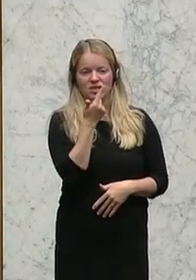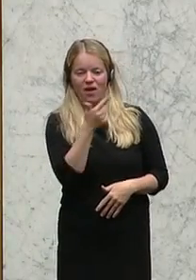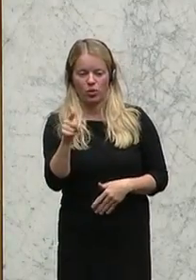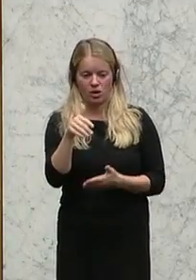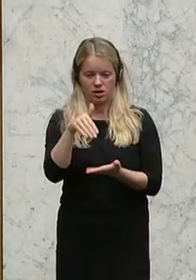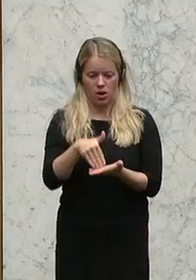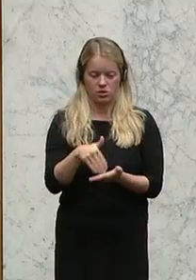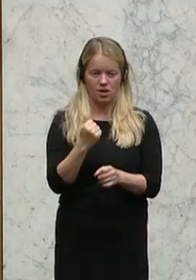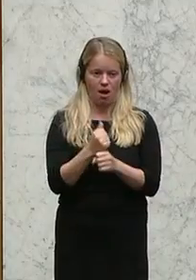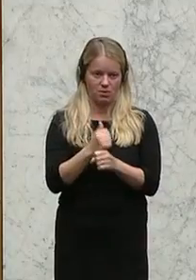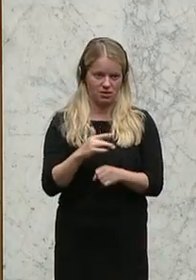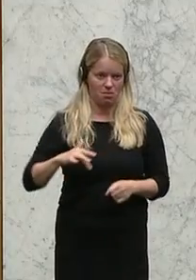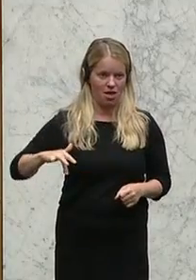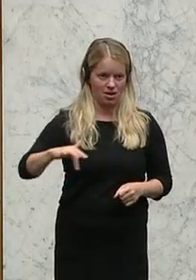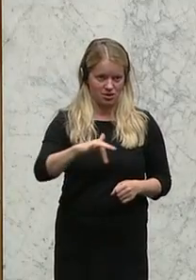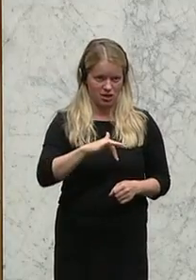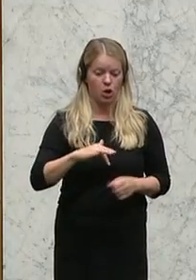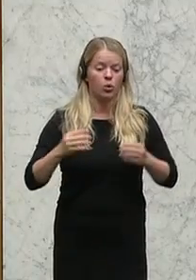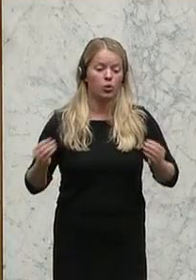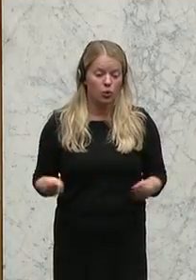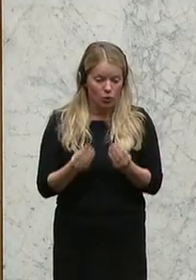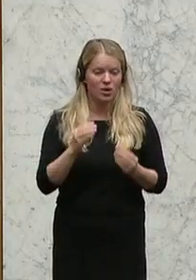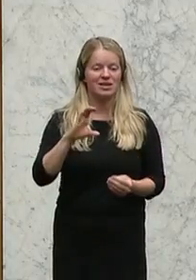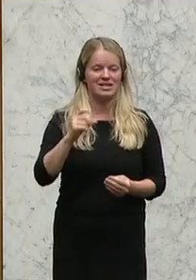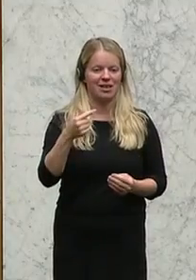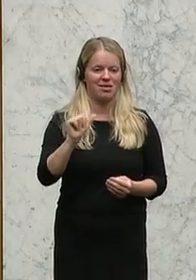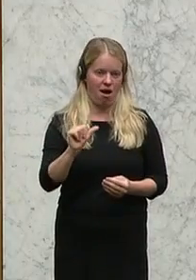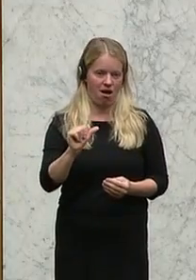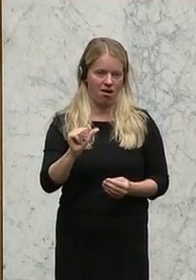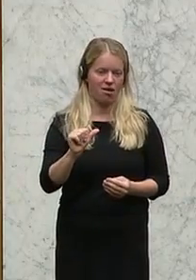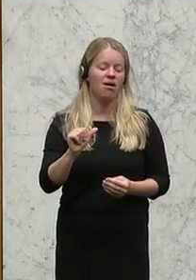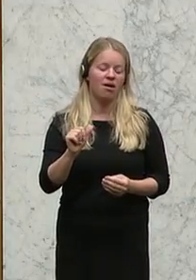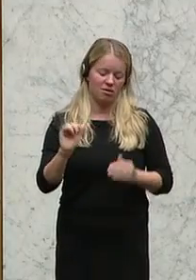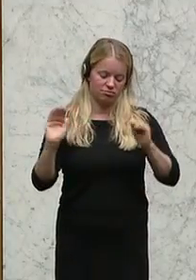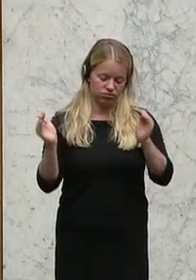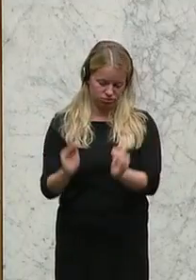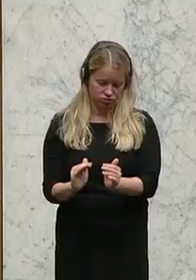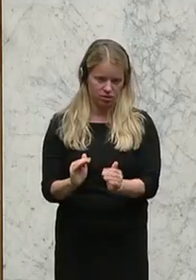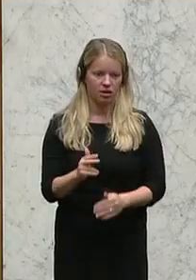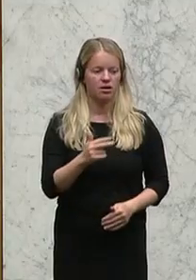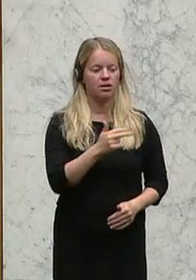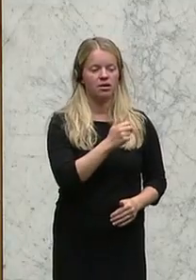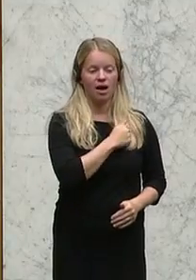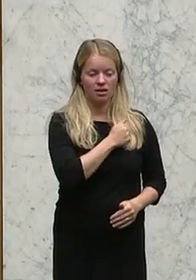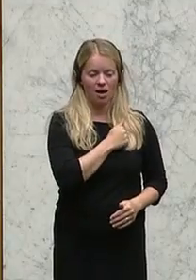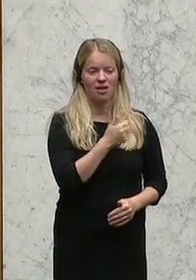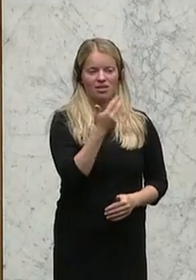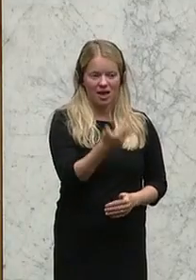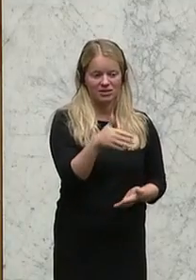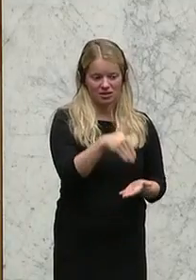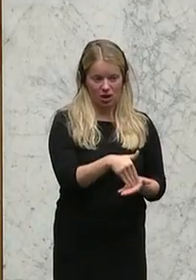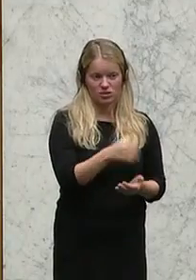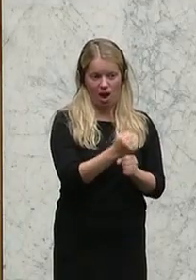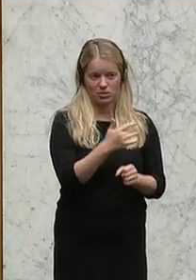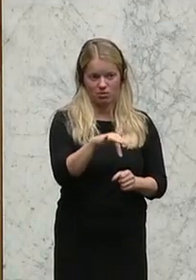Arbeitsplätze allein aufgrund von CETA verlieren. In Kanada werden 30.000 Arbeitsplätze verloren